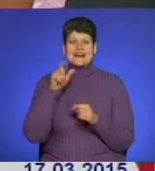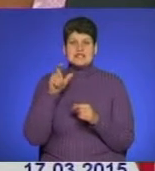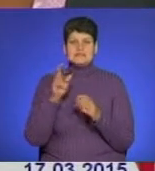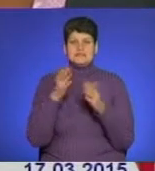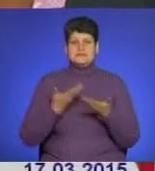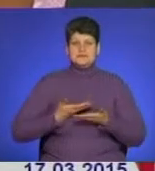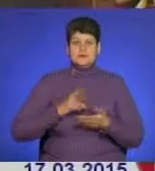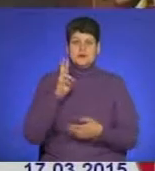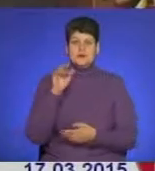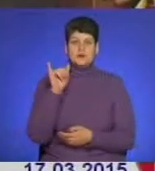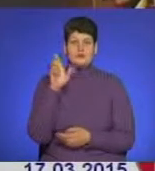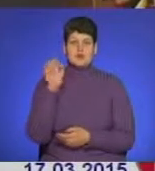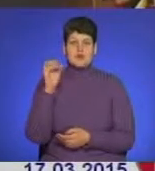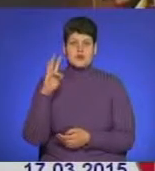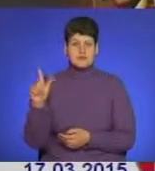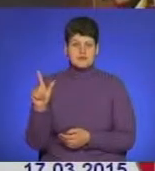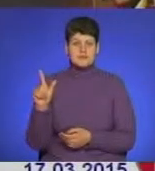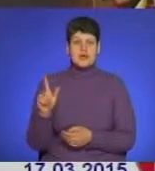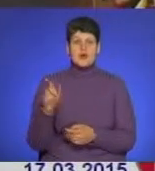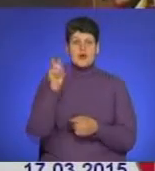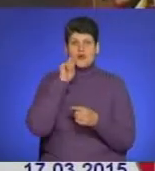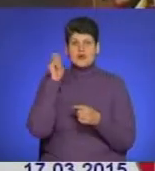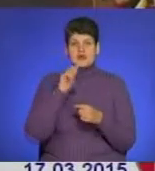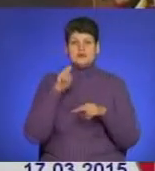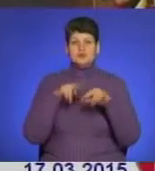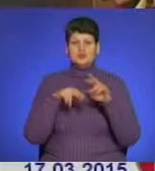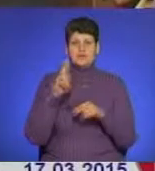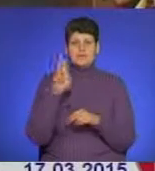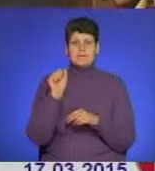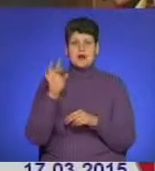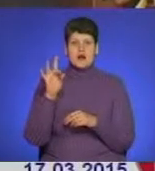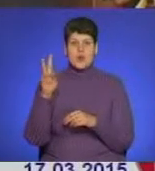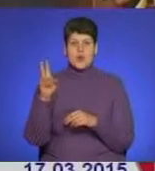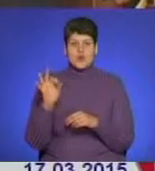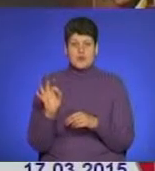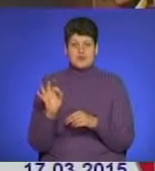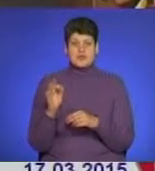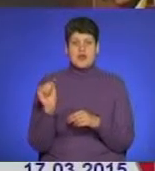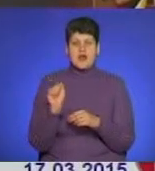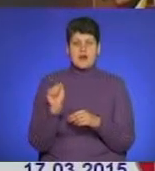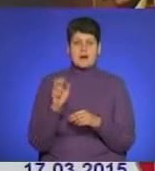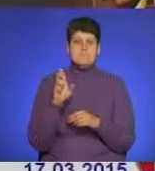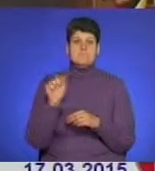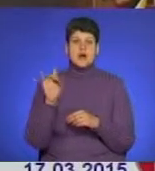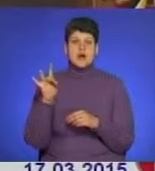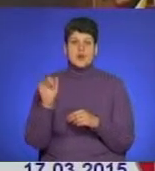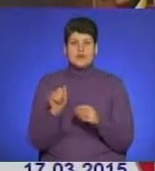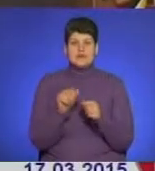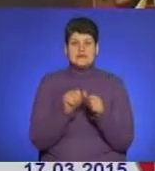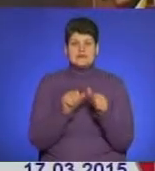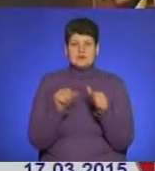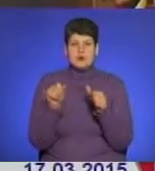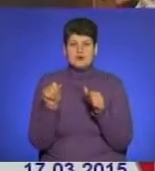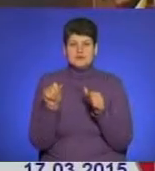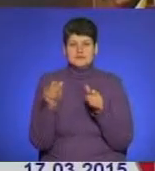романів України. Україна, вона будується на барокко, а барокко без позатовбічного не може існувати.